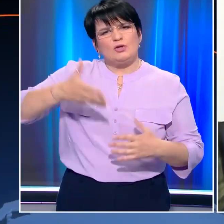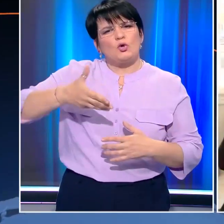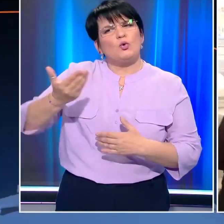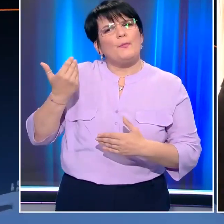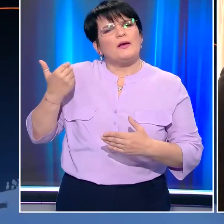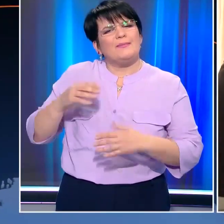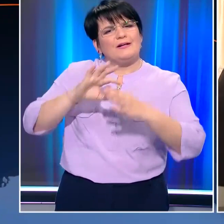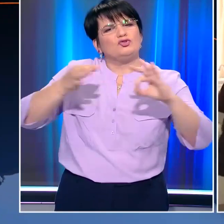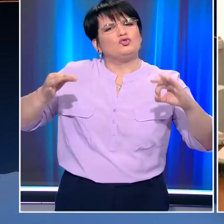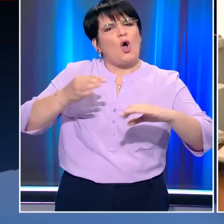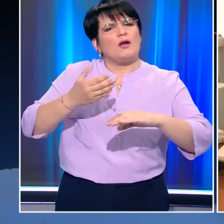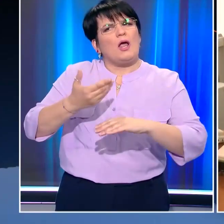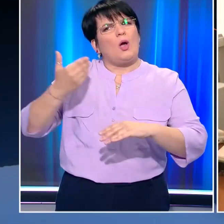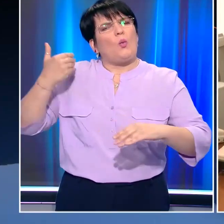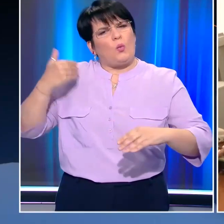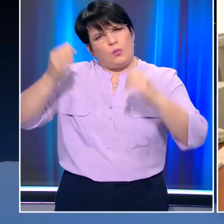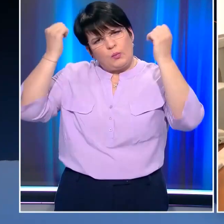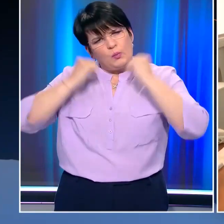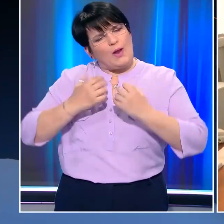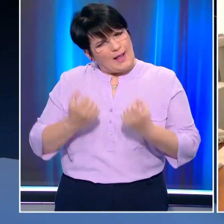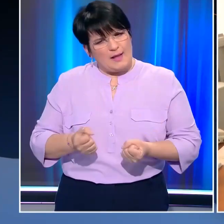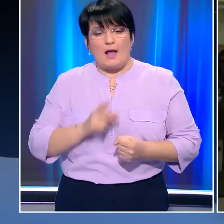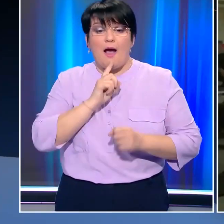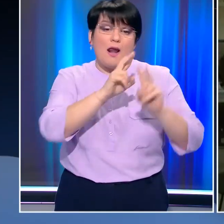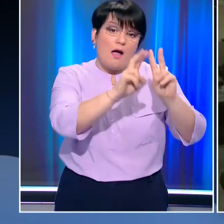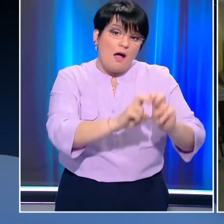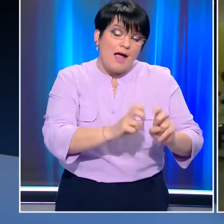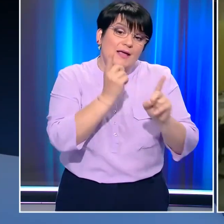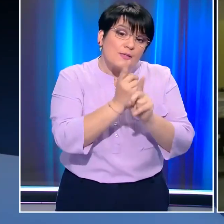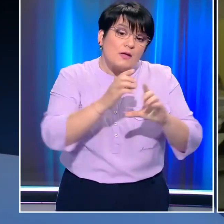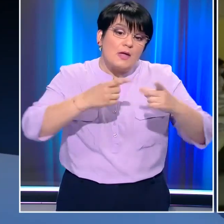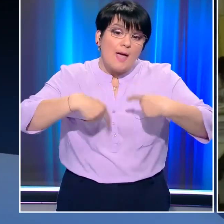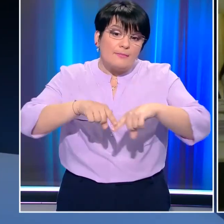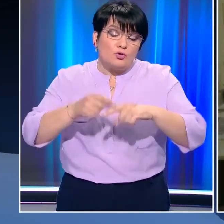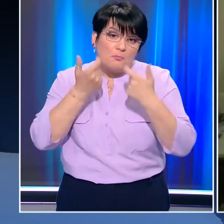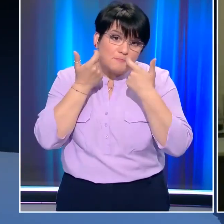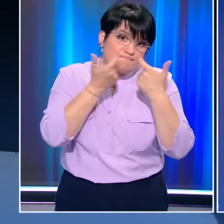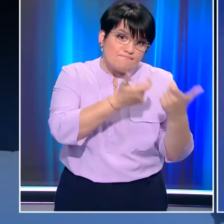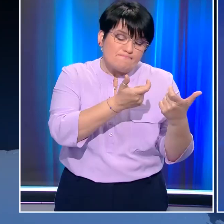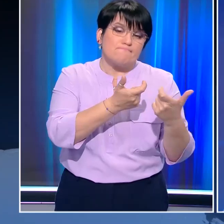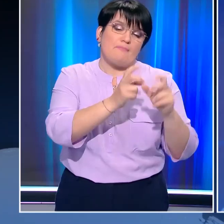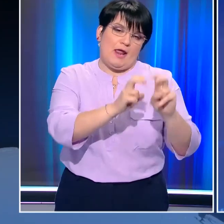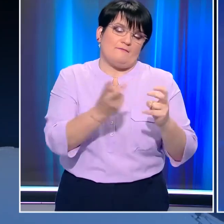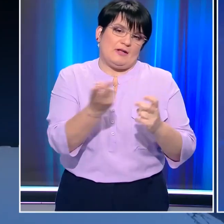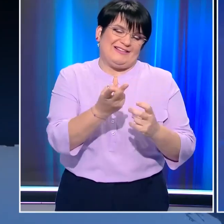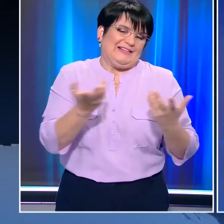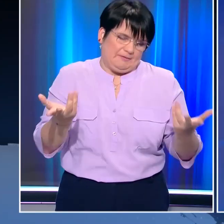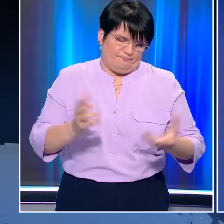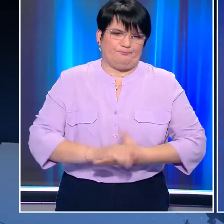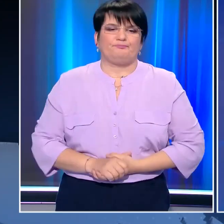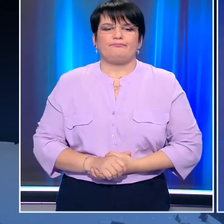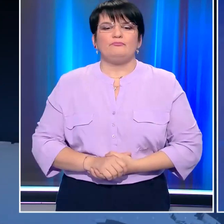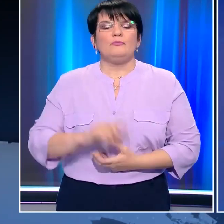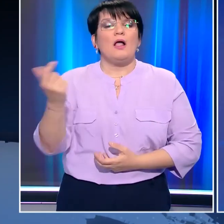ιστορικό, όμως όπως σε κάθε περίπτωση το περιστατικό διερευνάται από την Επιτροπή Φαρμακοεπαγρύπνησης. Στο σημείο αυτό το